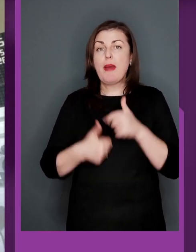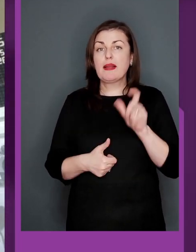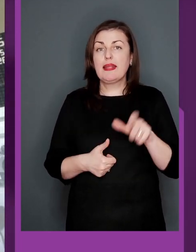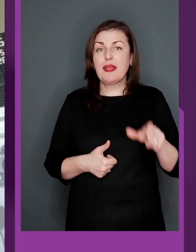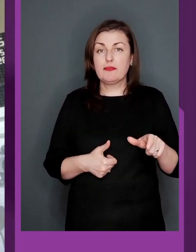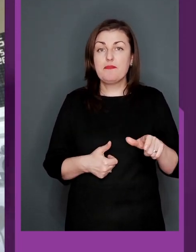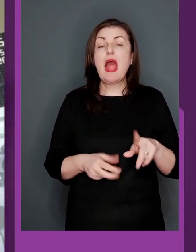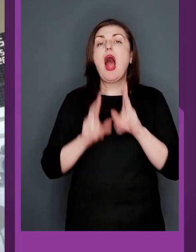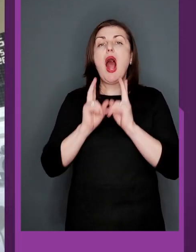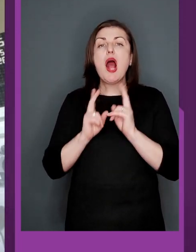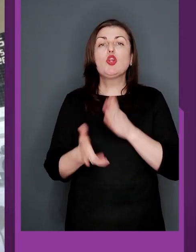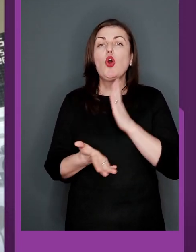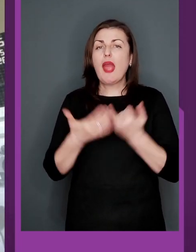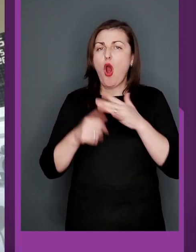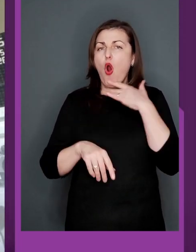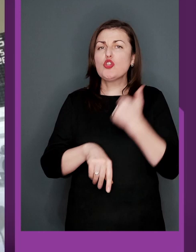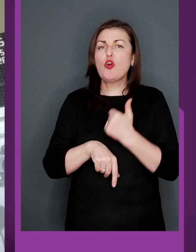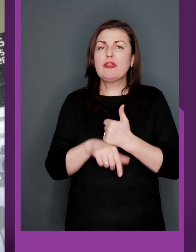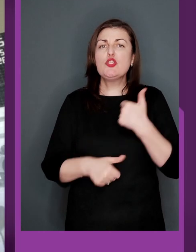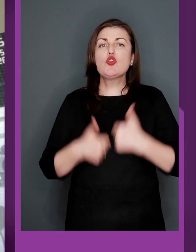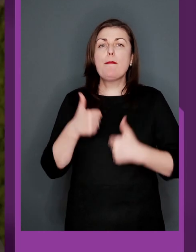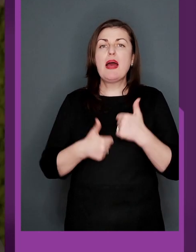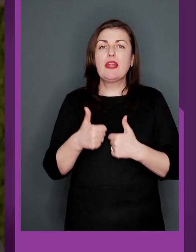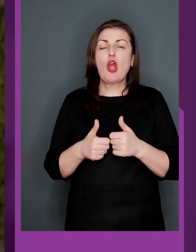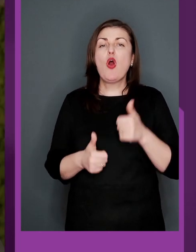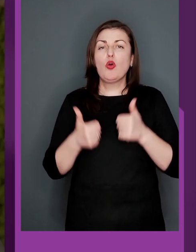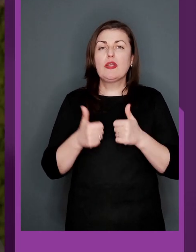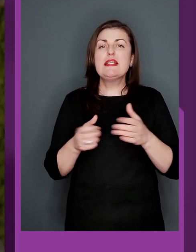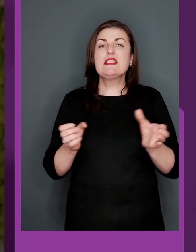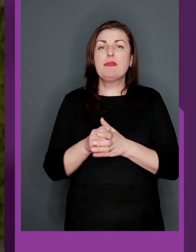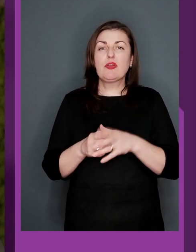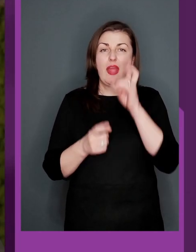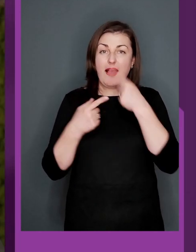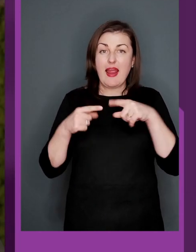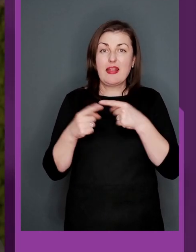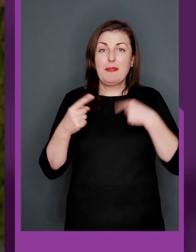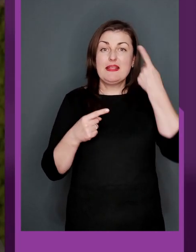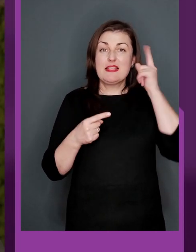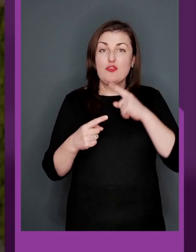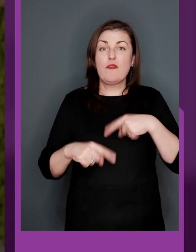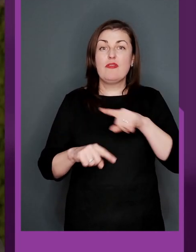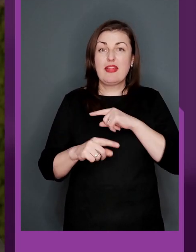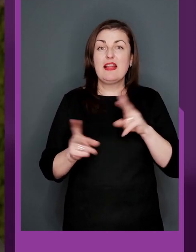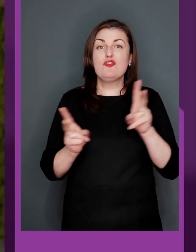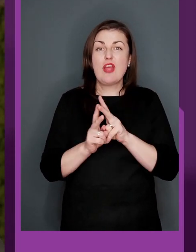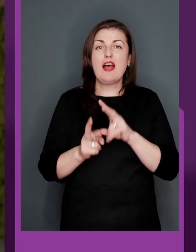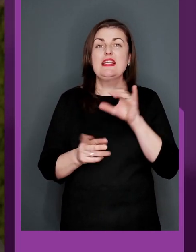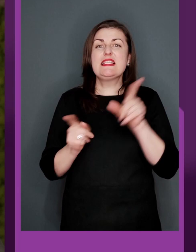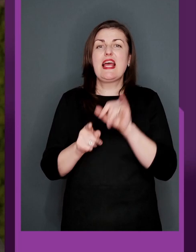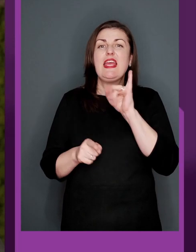суперників. Хто є зараз основними суперниками і конкурентами збірної країни? Ми знаємо, що в фіналі